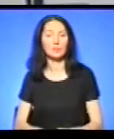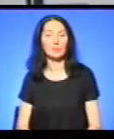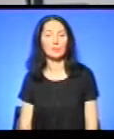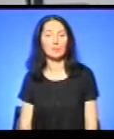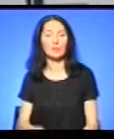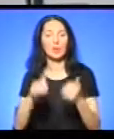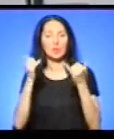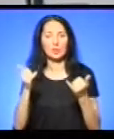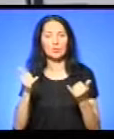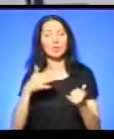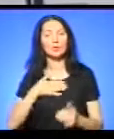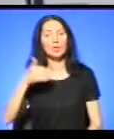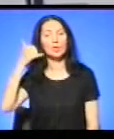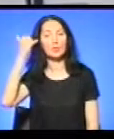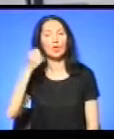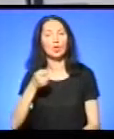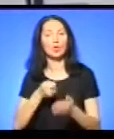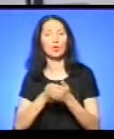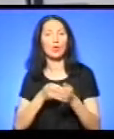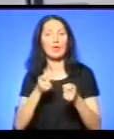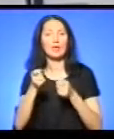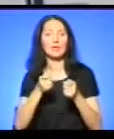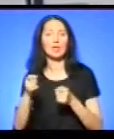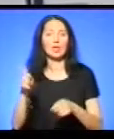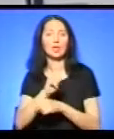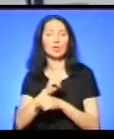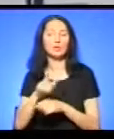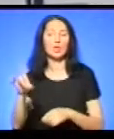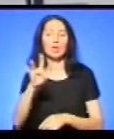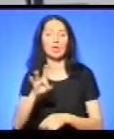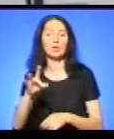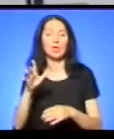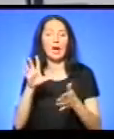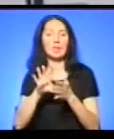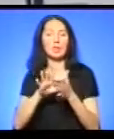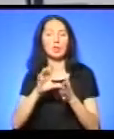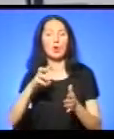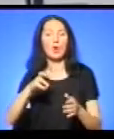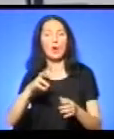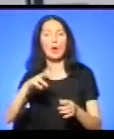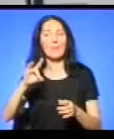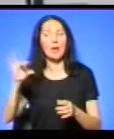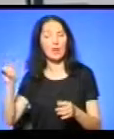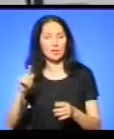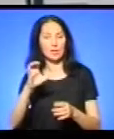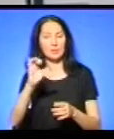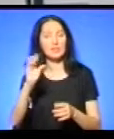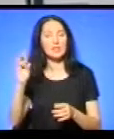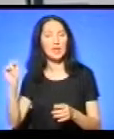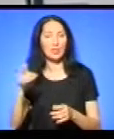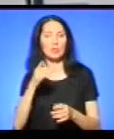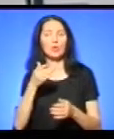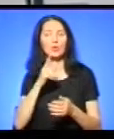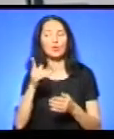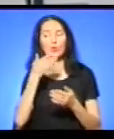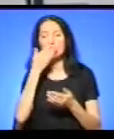Сьогодні ми телефонували до керівника тернопільських районних електромереж Мирослава Синенького, щоб запитати, чи надходило звернення від власника